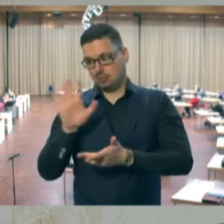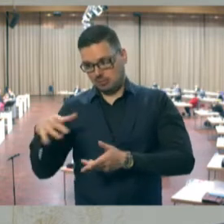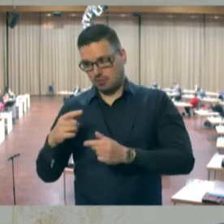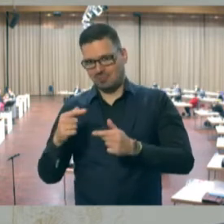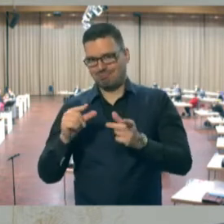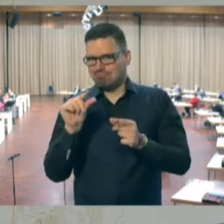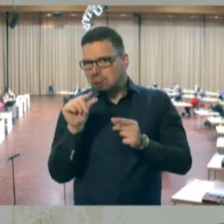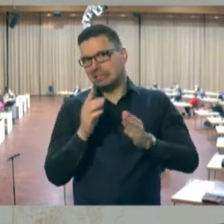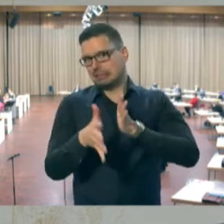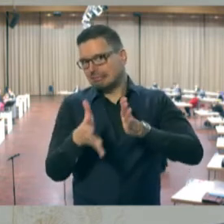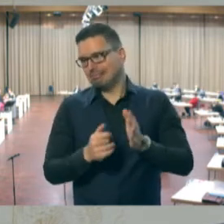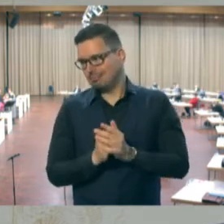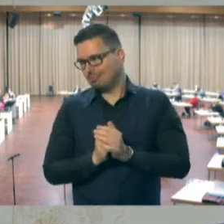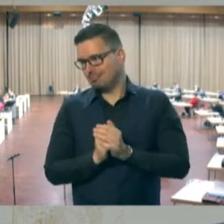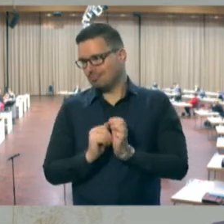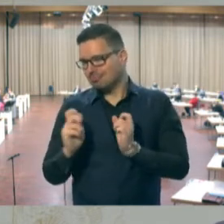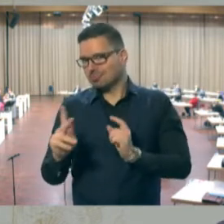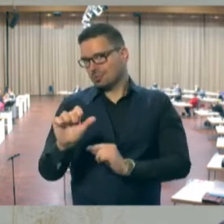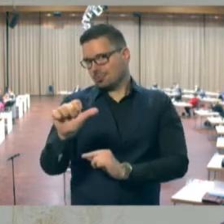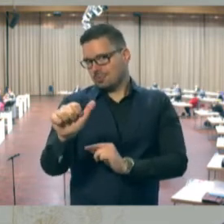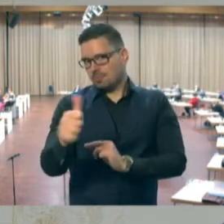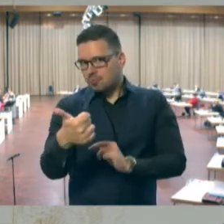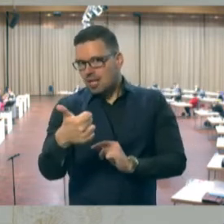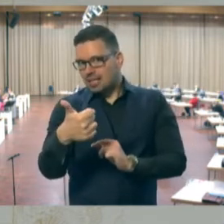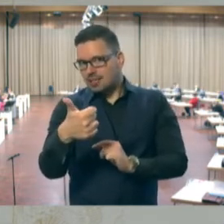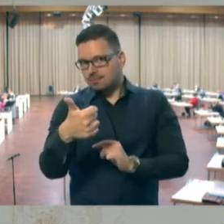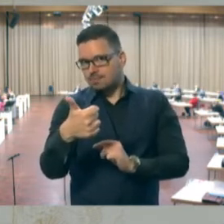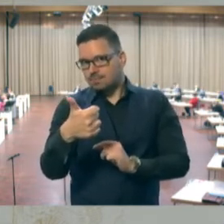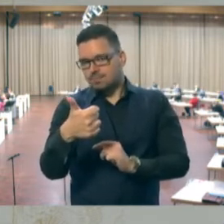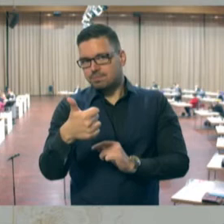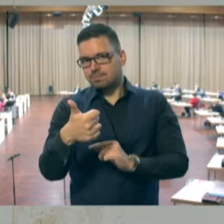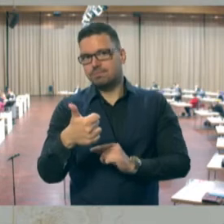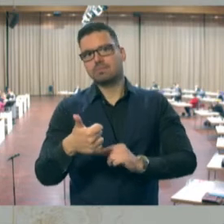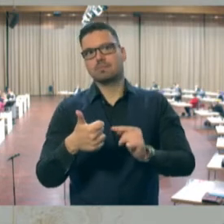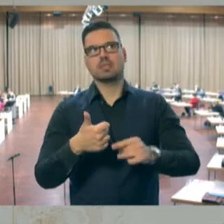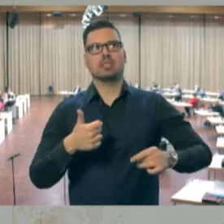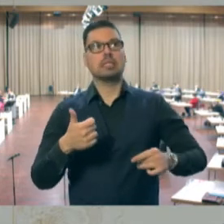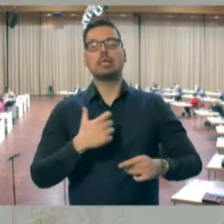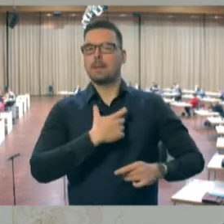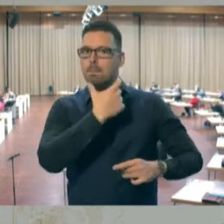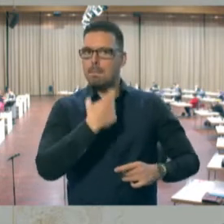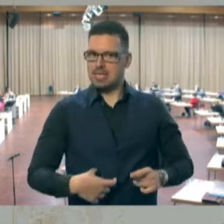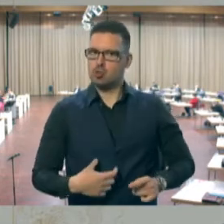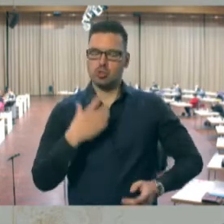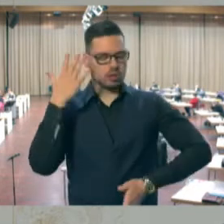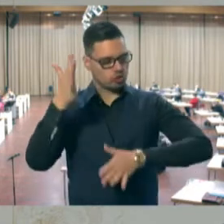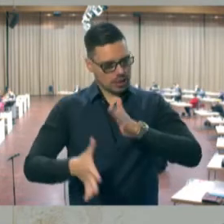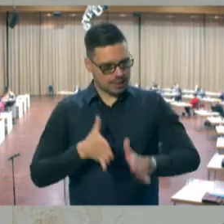noch ein paar wenige persönliche Bemerkungen,